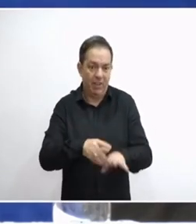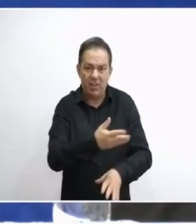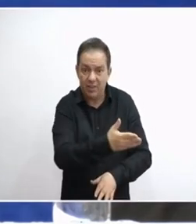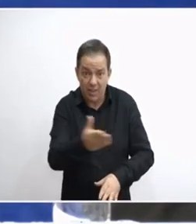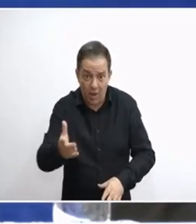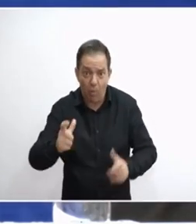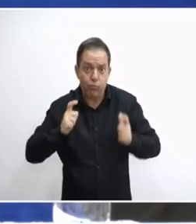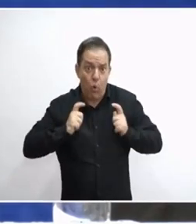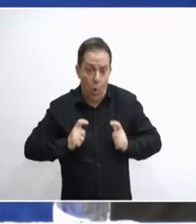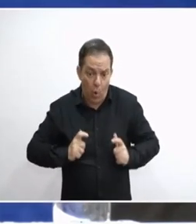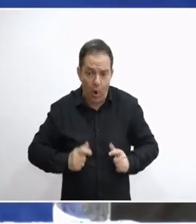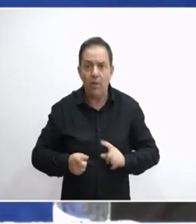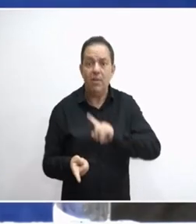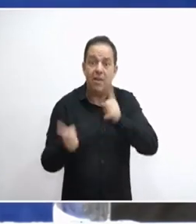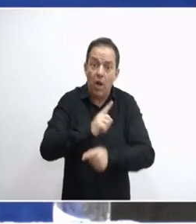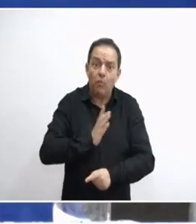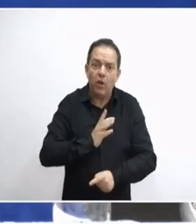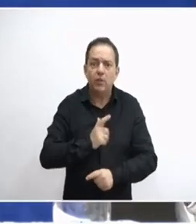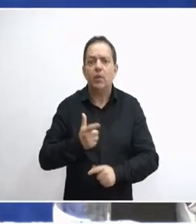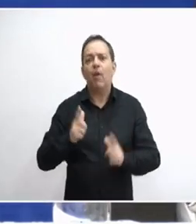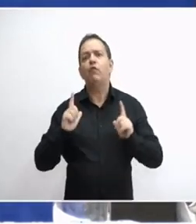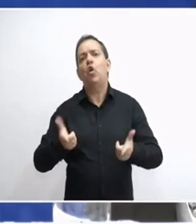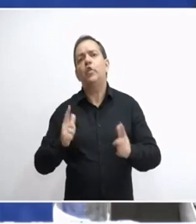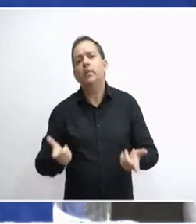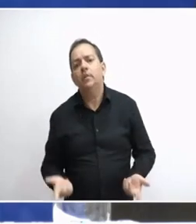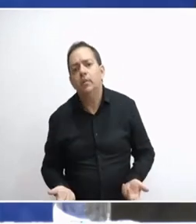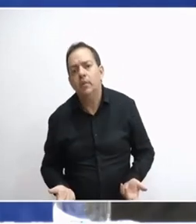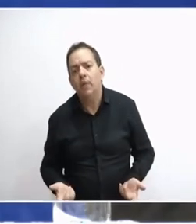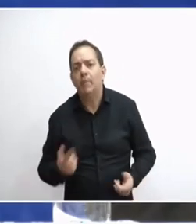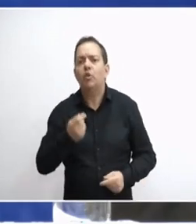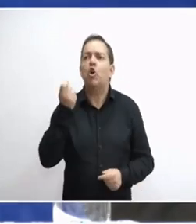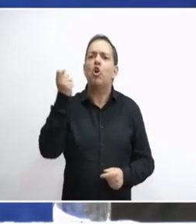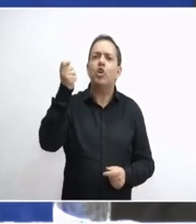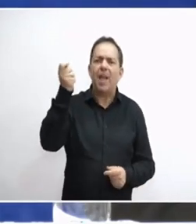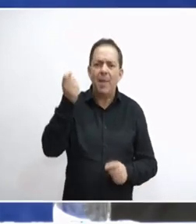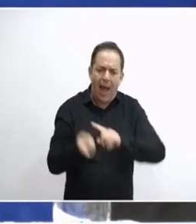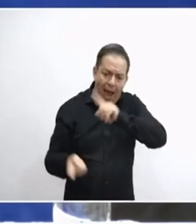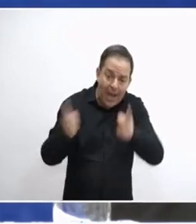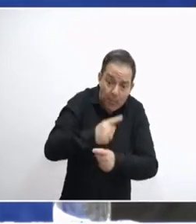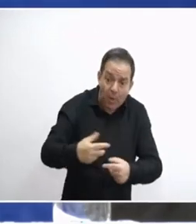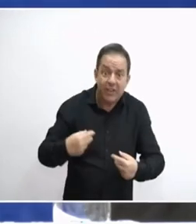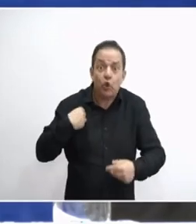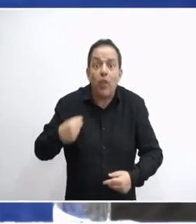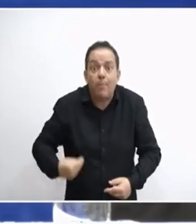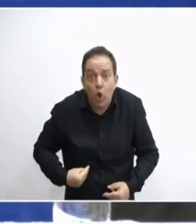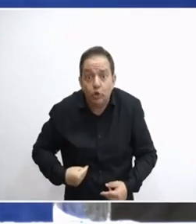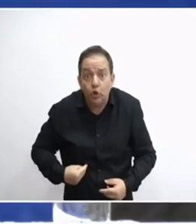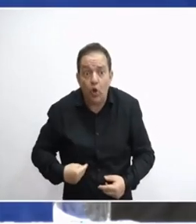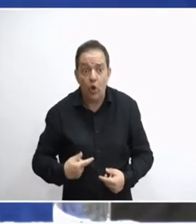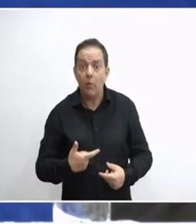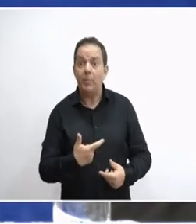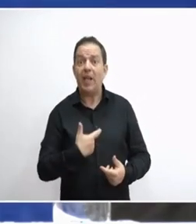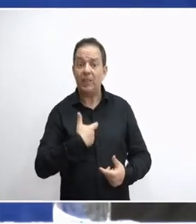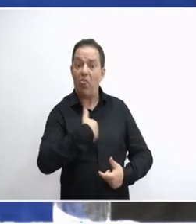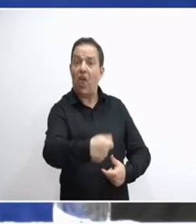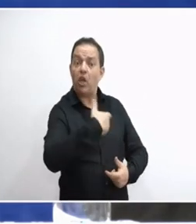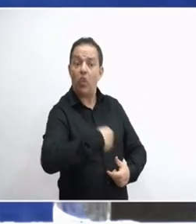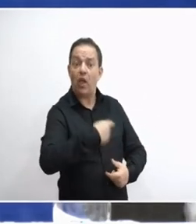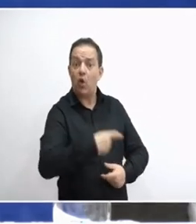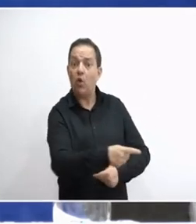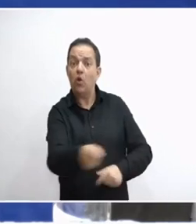πτωχευμένες, αν το θέλετε, χρωστώντας το δημόσιο. Αλλά πρέπει να καταλάβουν όλοι ότι εμείς είμαστε το δημόσιο. Άρα το δημόσιο αυτή τη στιγμή που είμαστε εμείς,